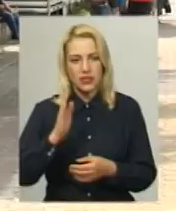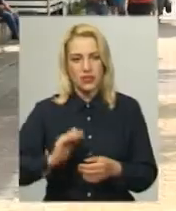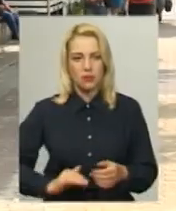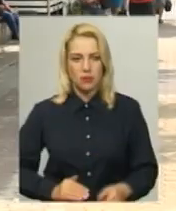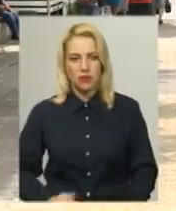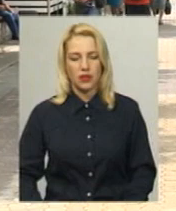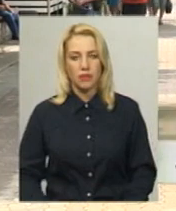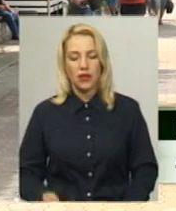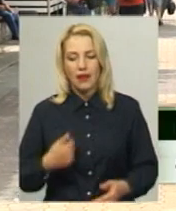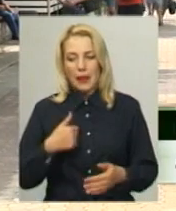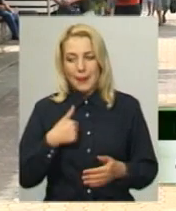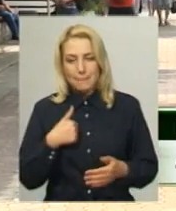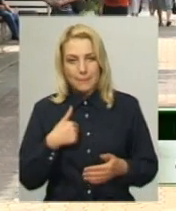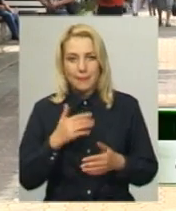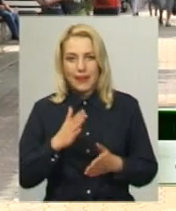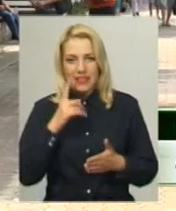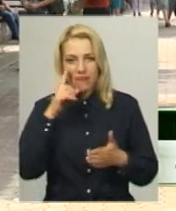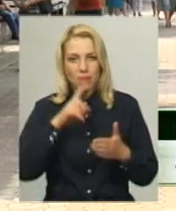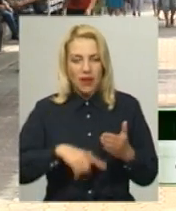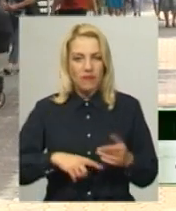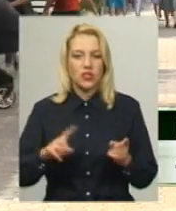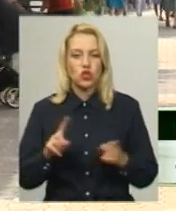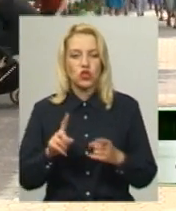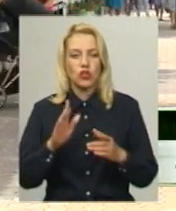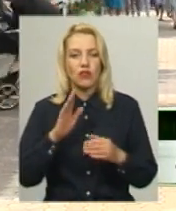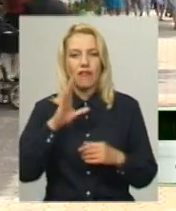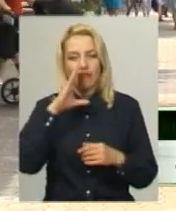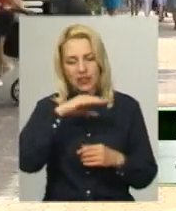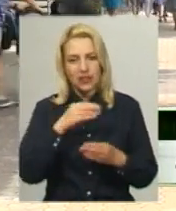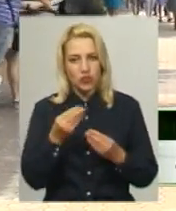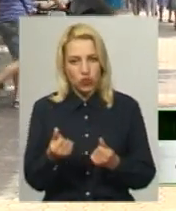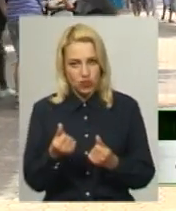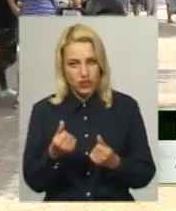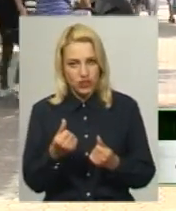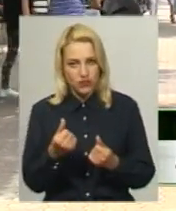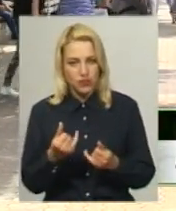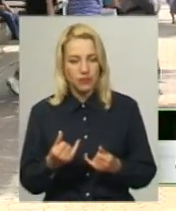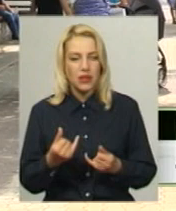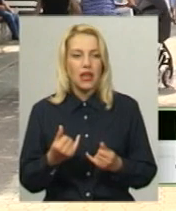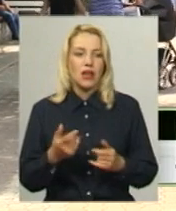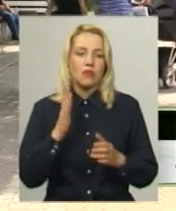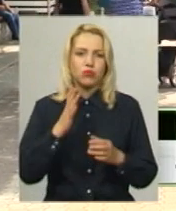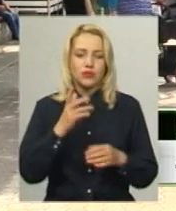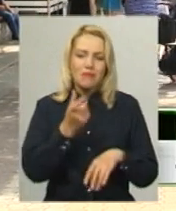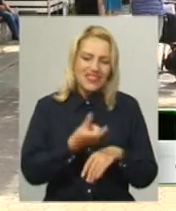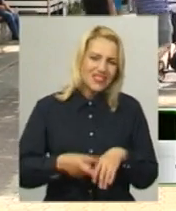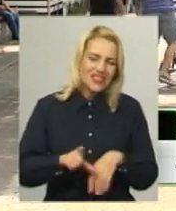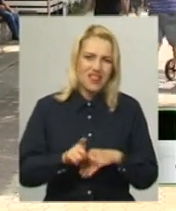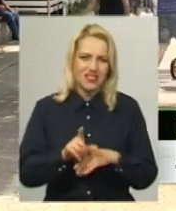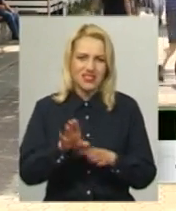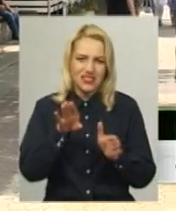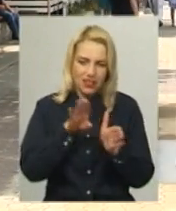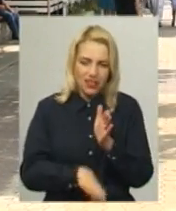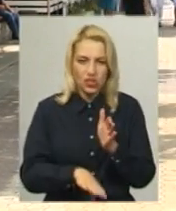Ми не впевнені, чи вистачить коштів на все автомістечко. Будемо також вибирати найгірші, найбільш пошкоджені. Але,